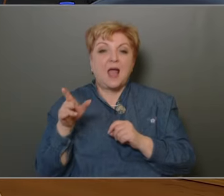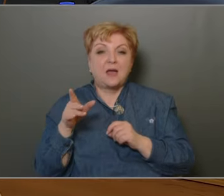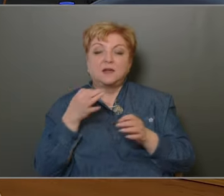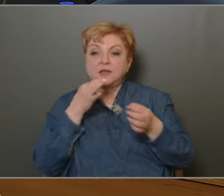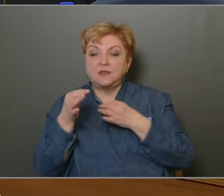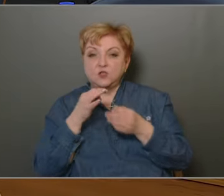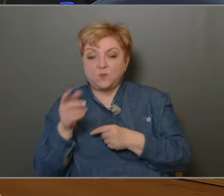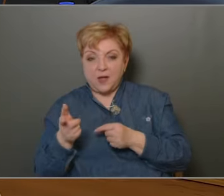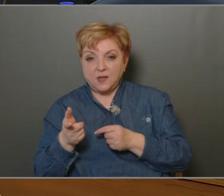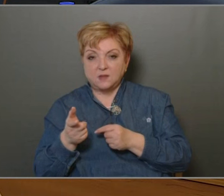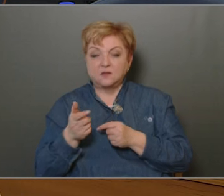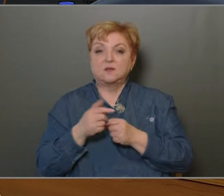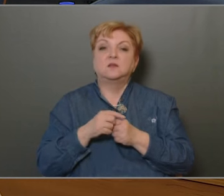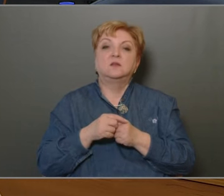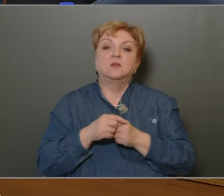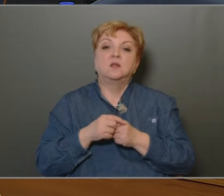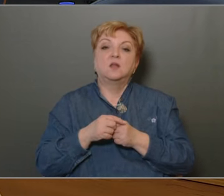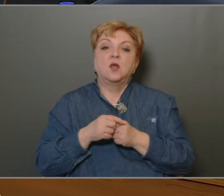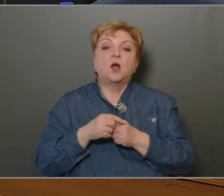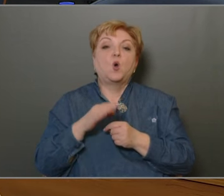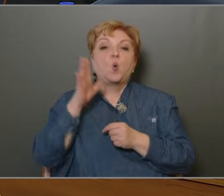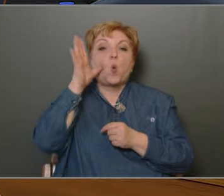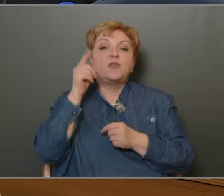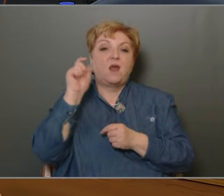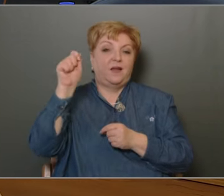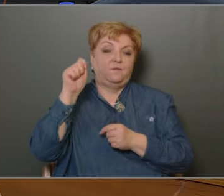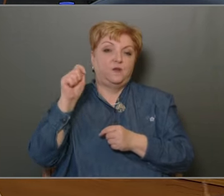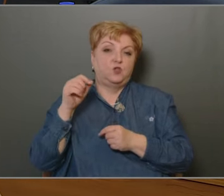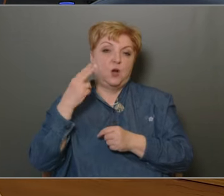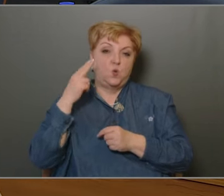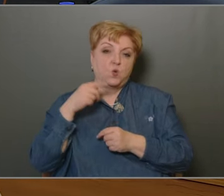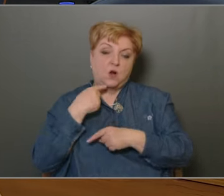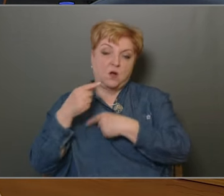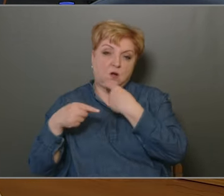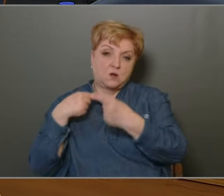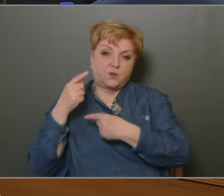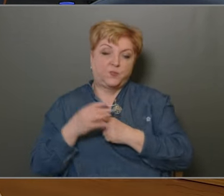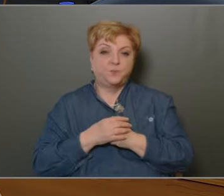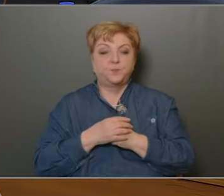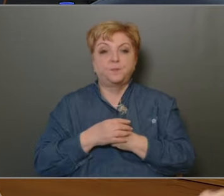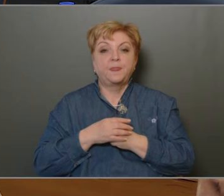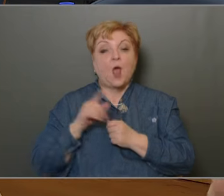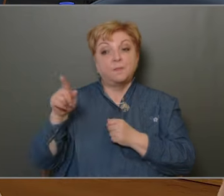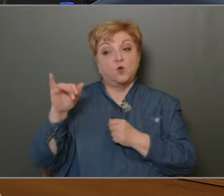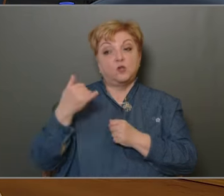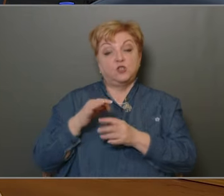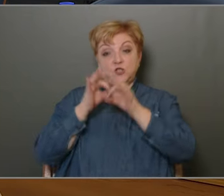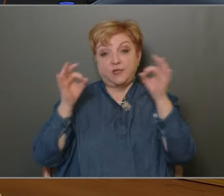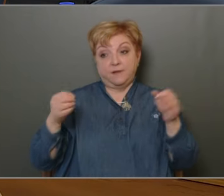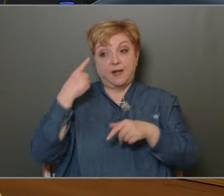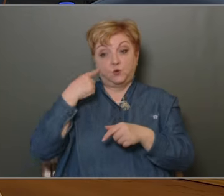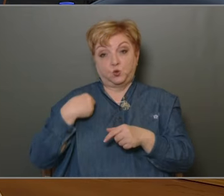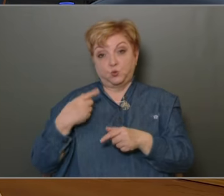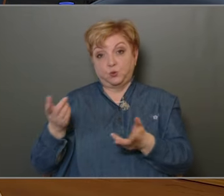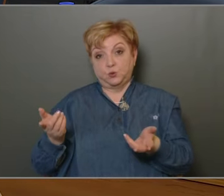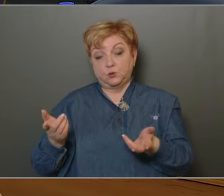-ben, kugyalak képviselő úrnak szeretném mondani. Amit ön is nyilván tud,